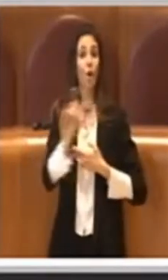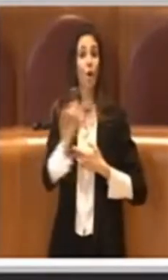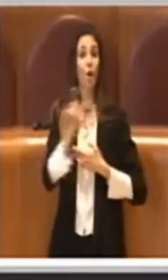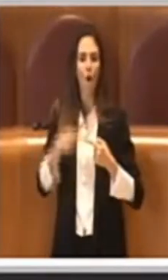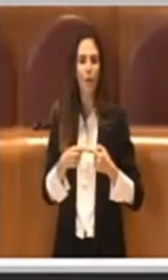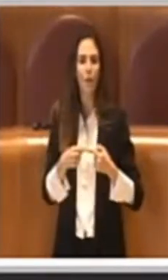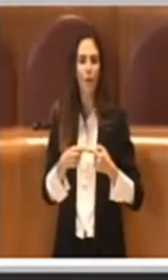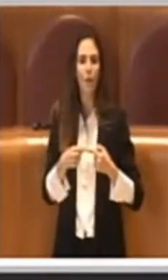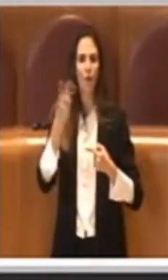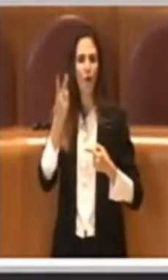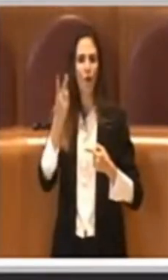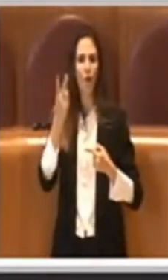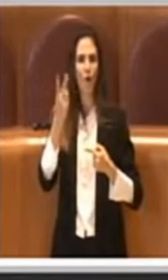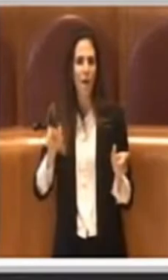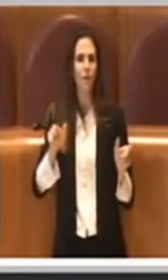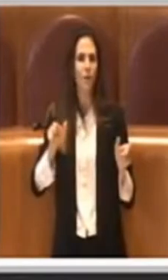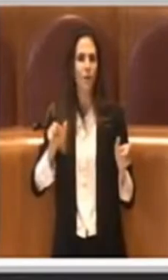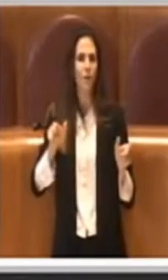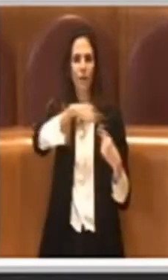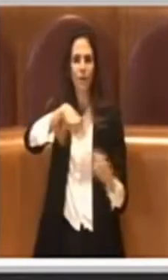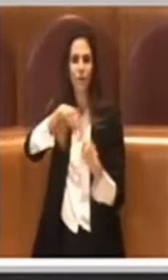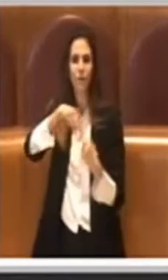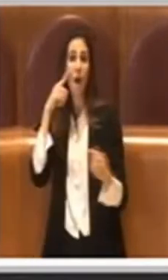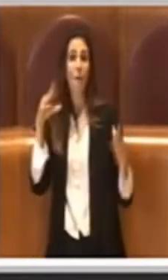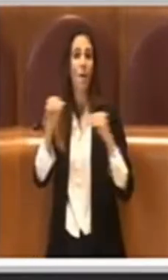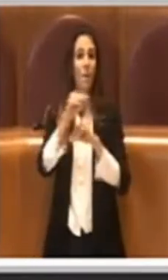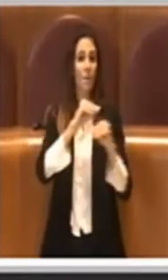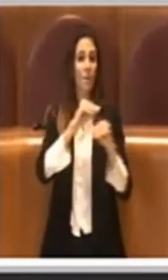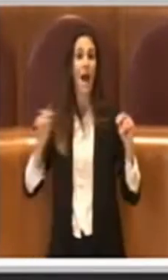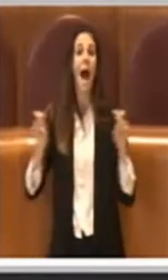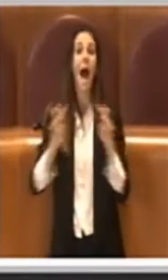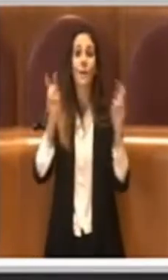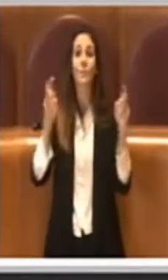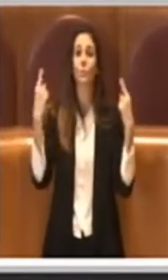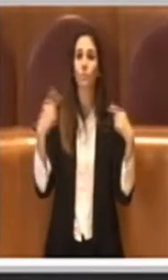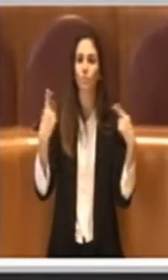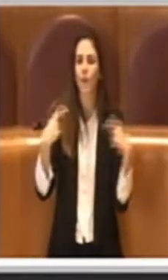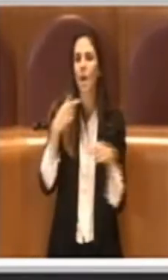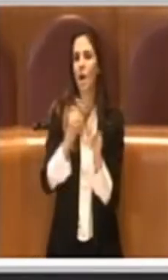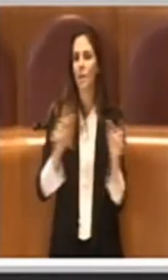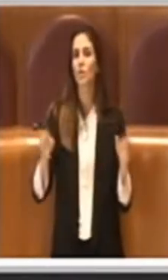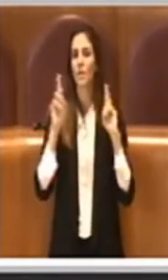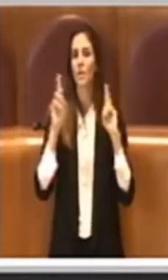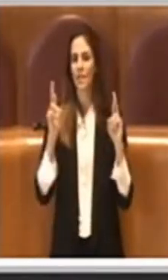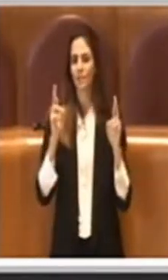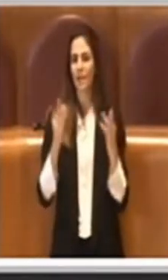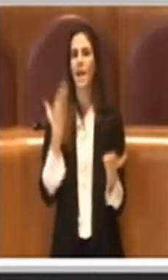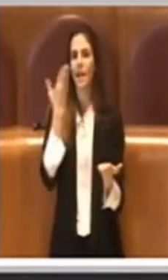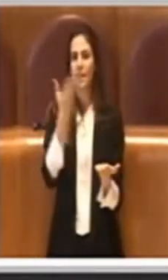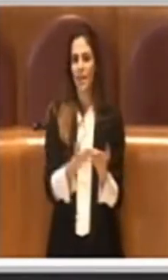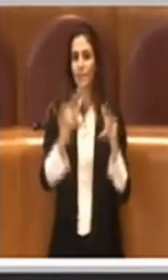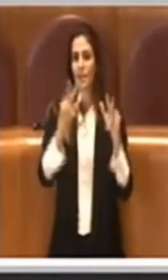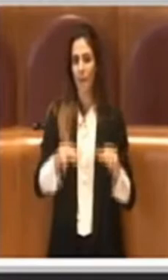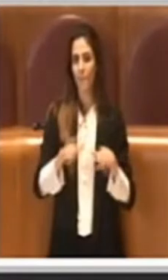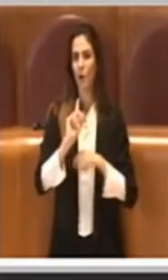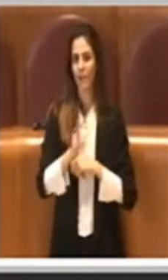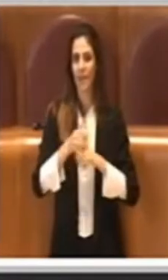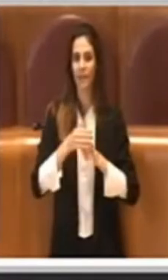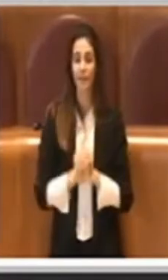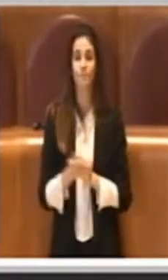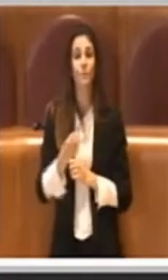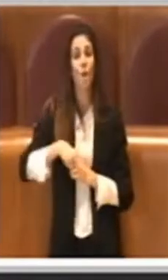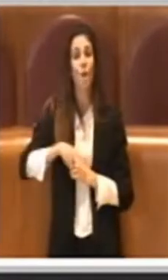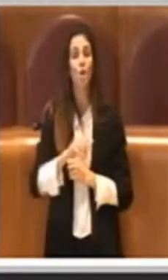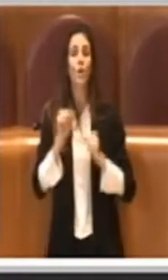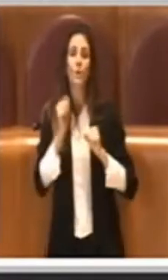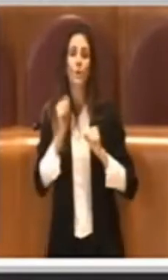se ne sta parlando e le persone si aspettano veramente che venga portata fino in fondo. E possiamo aggiungere, tramite questo ordine